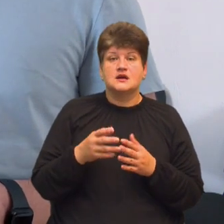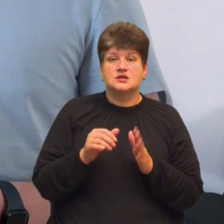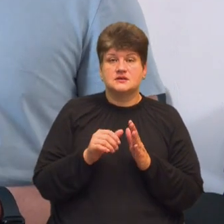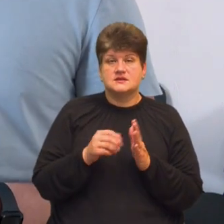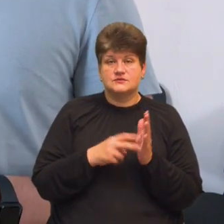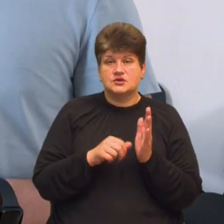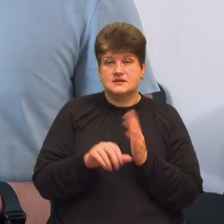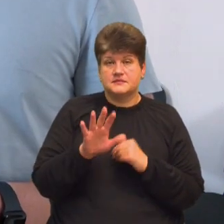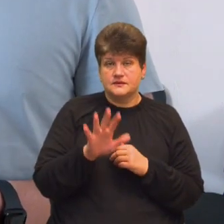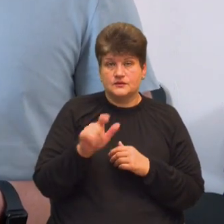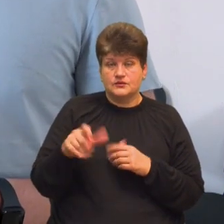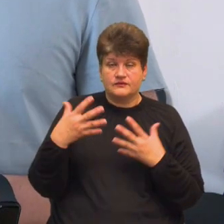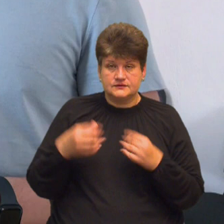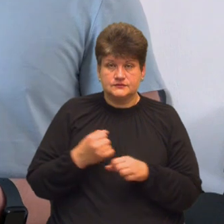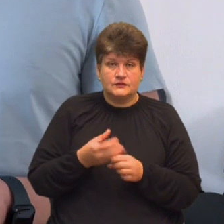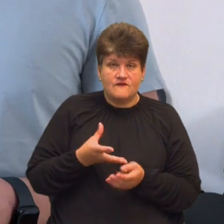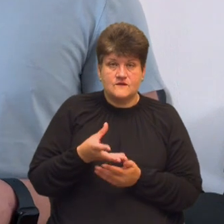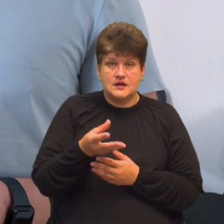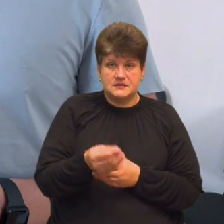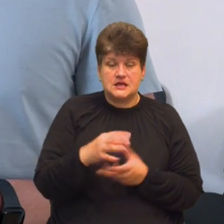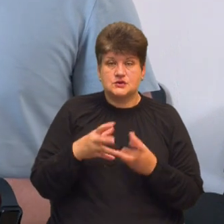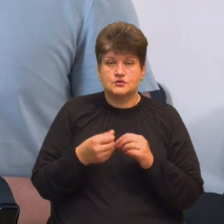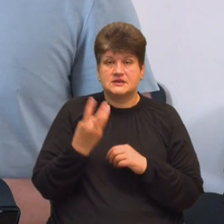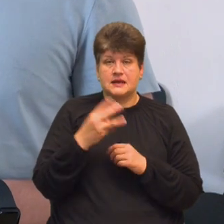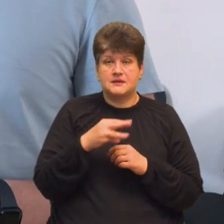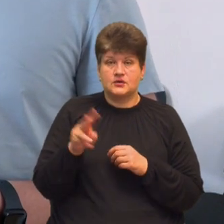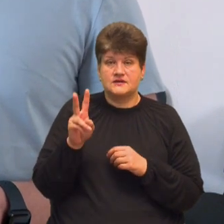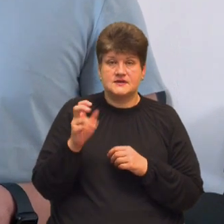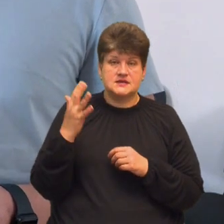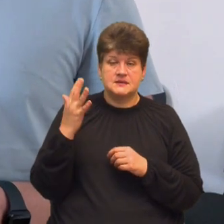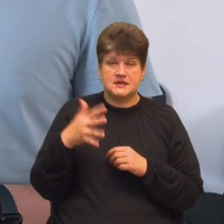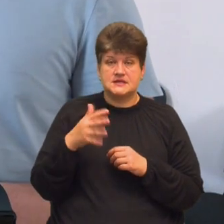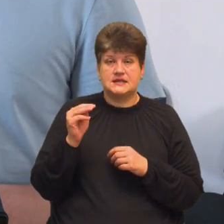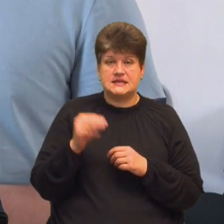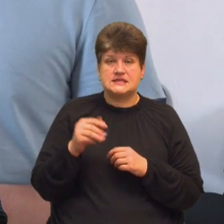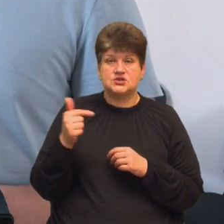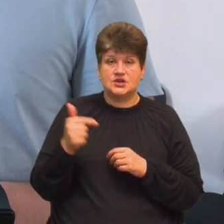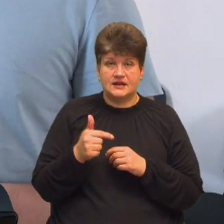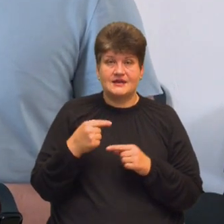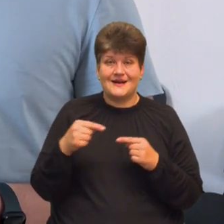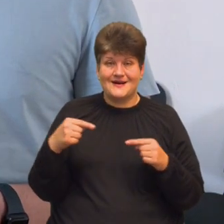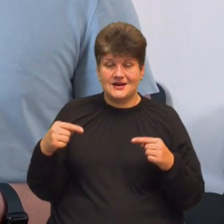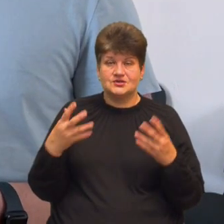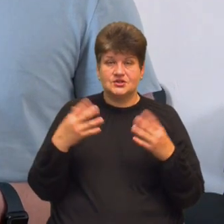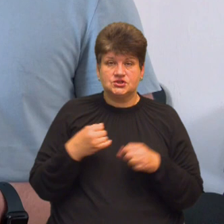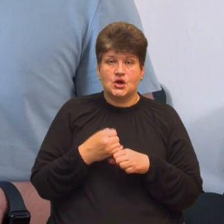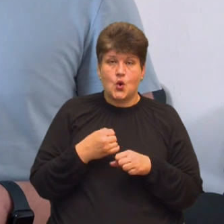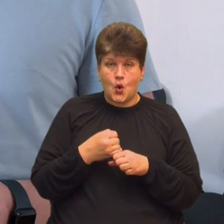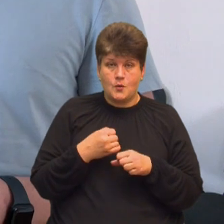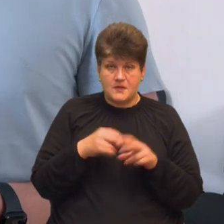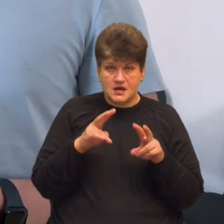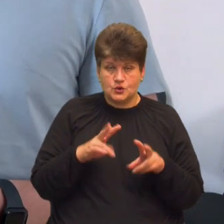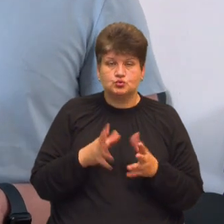проведено виплати на суму 3 мільйони 250 тисяч гривень. Тобто решта ще опрацьовується і так само буде